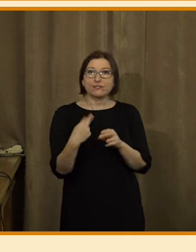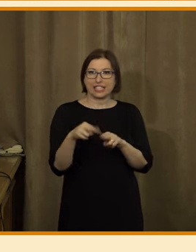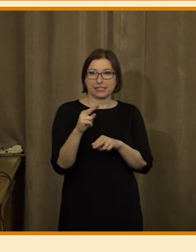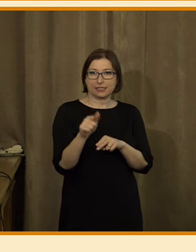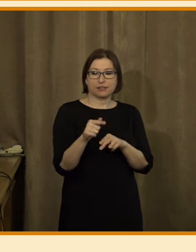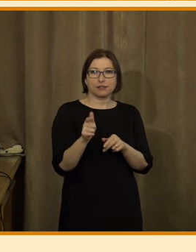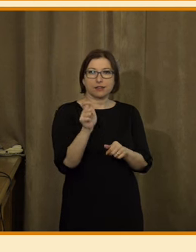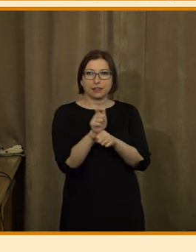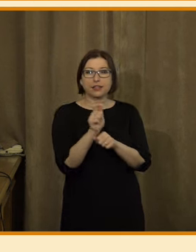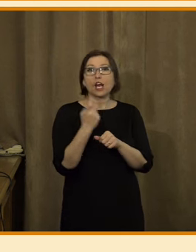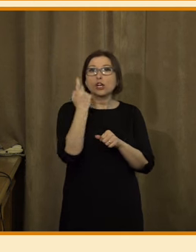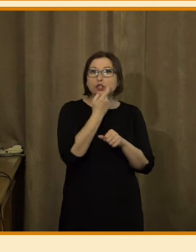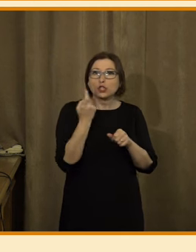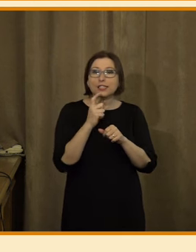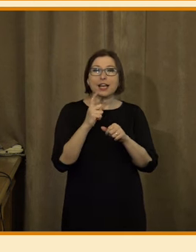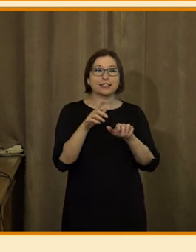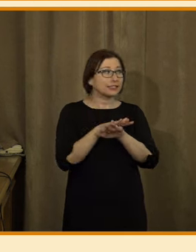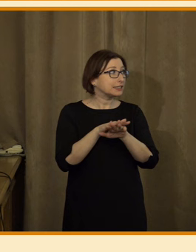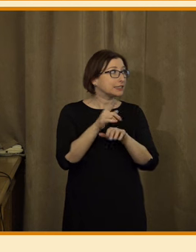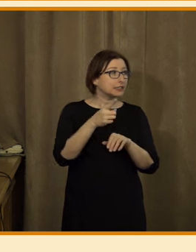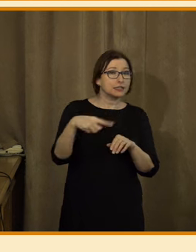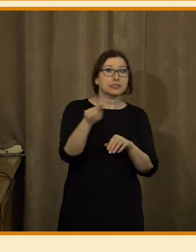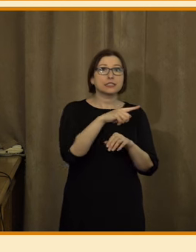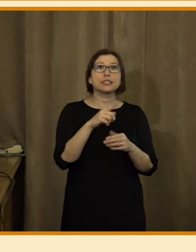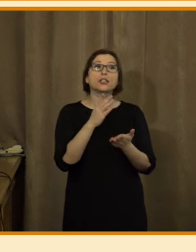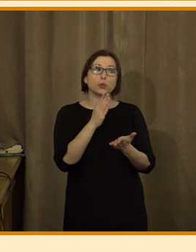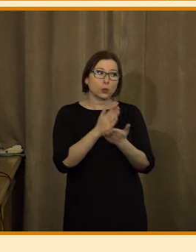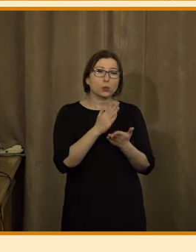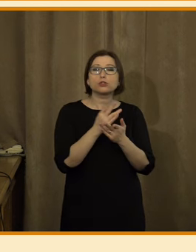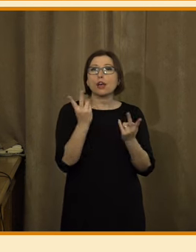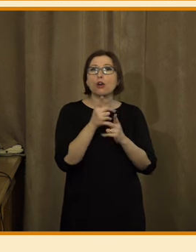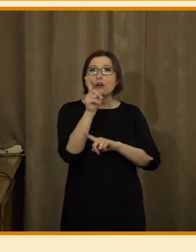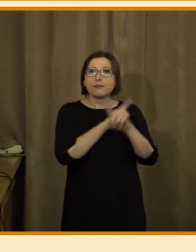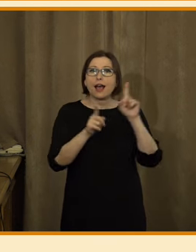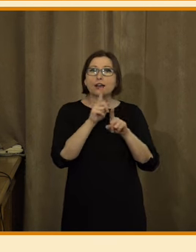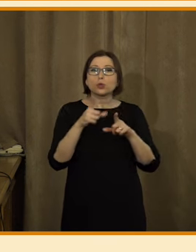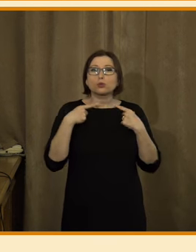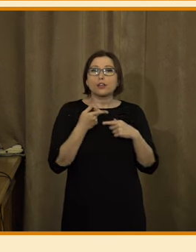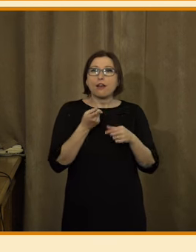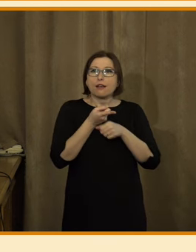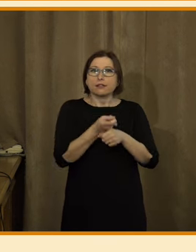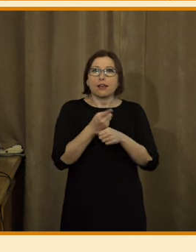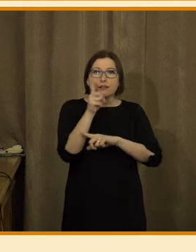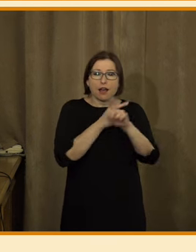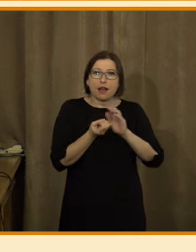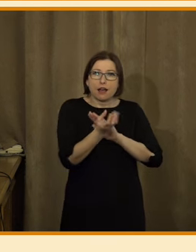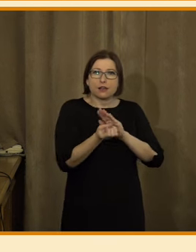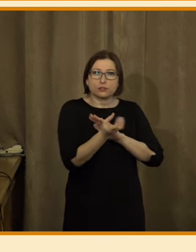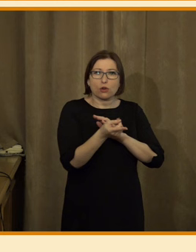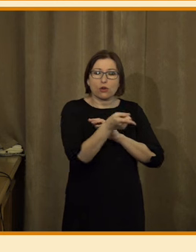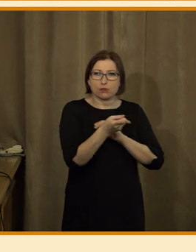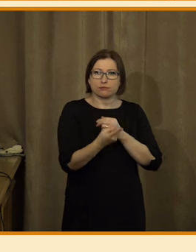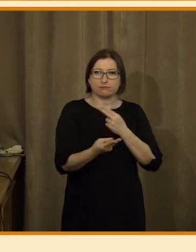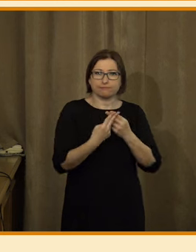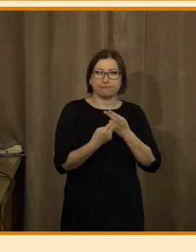k tomu, že například ty sociální sítě názorově radikalizují své uživatele. Tam je velký souhlas a ještě